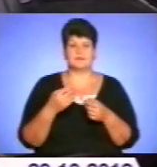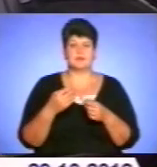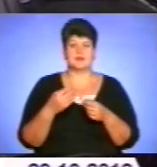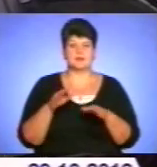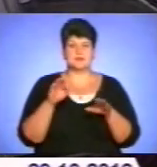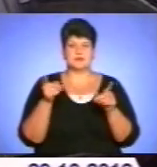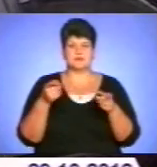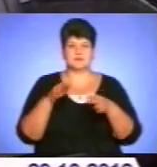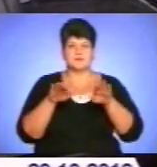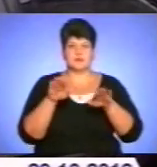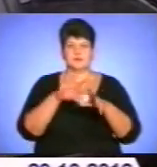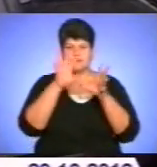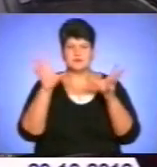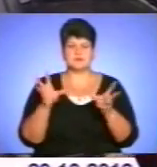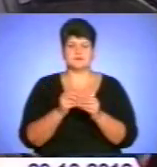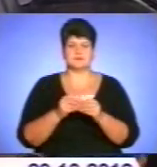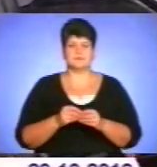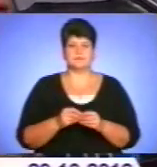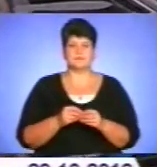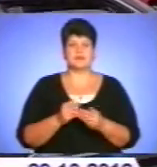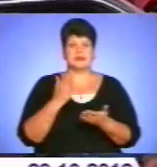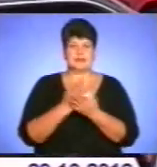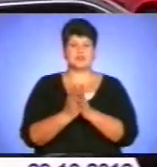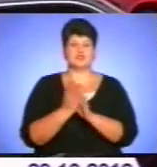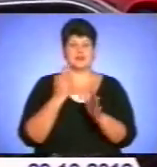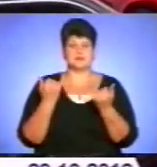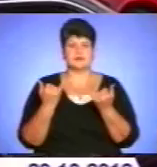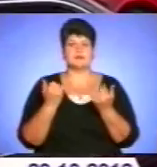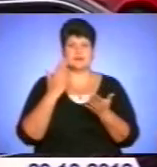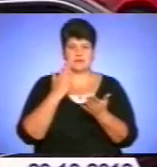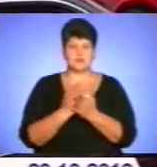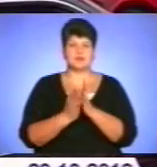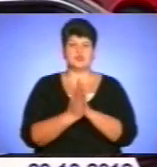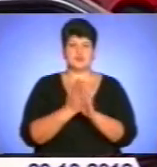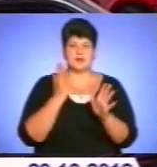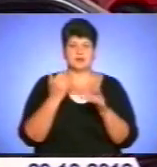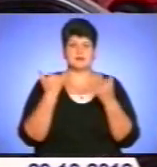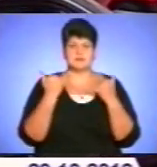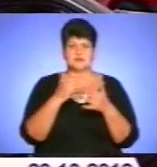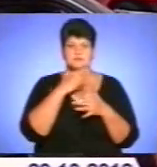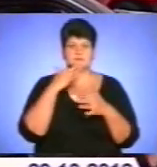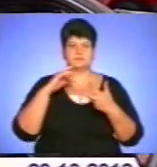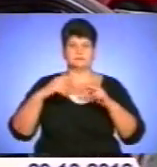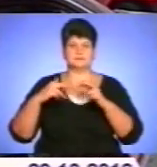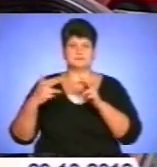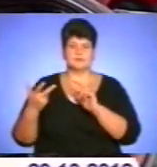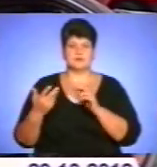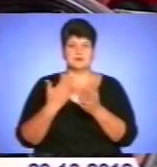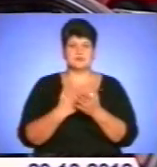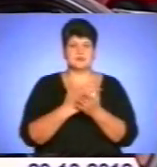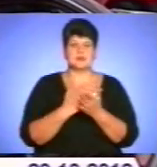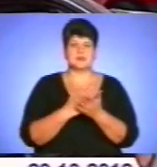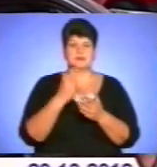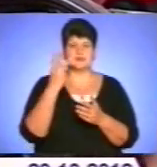балансуванням зі всім. Чи є черги зараз? Є черги, зараз інтенсивно перевзуваються. От зараз у нас стоїть три машини,